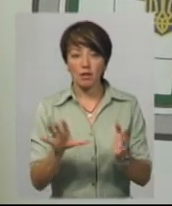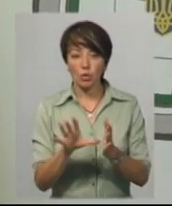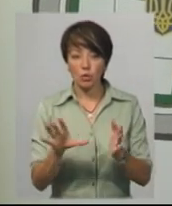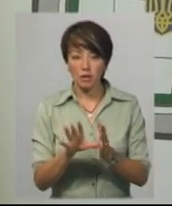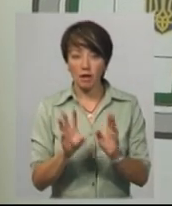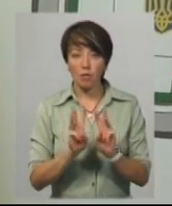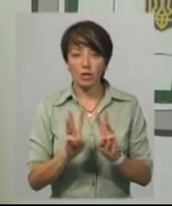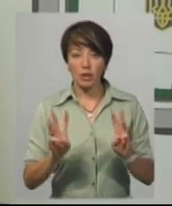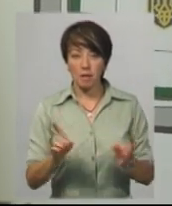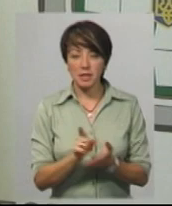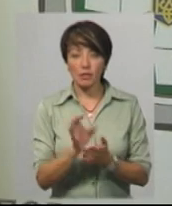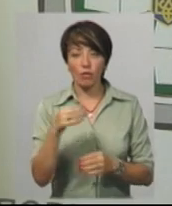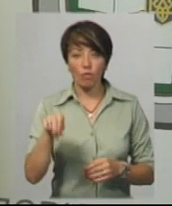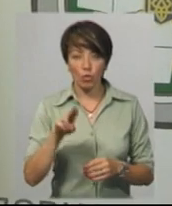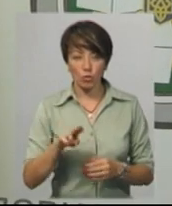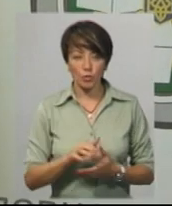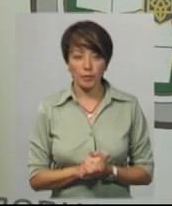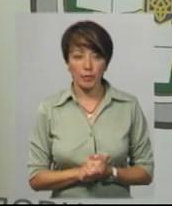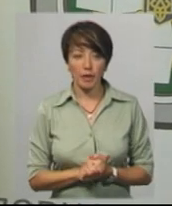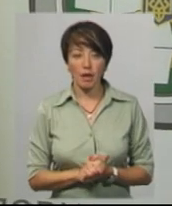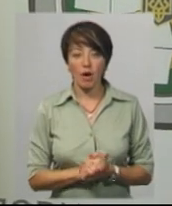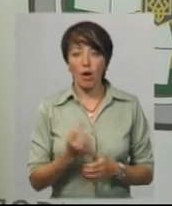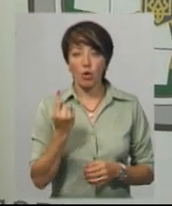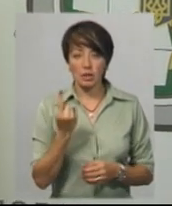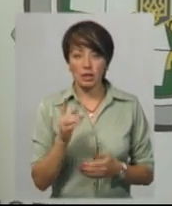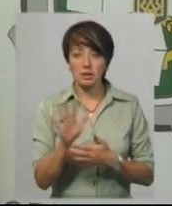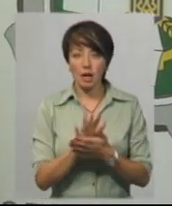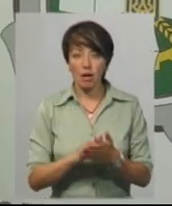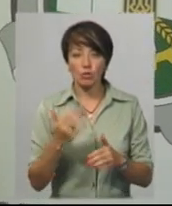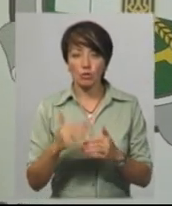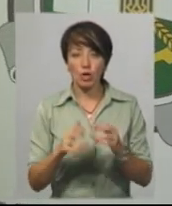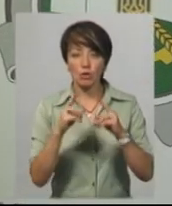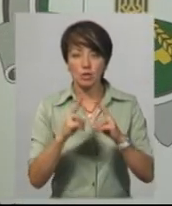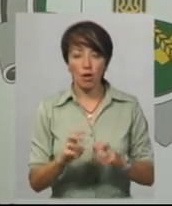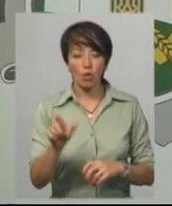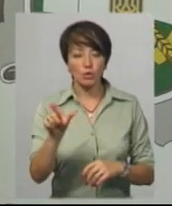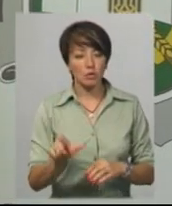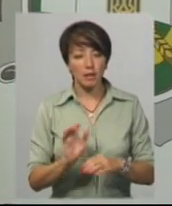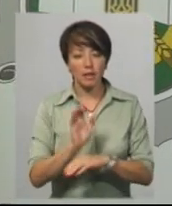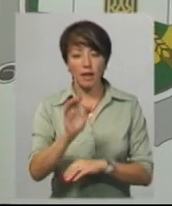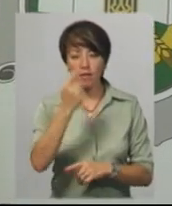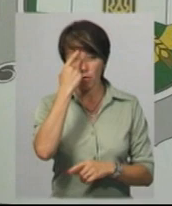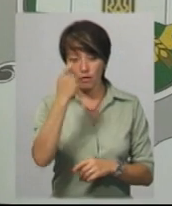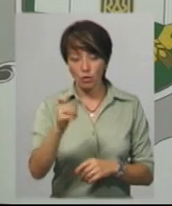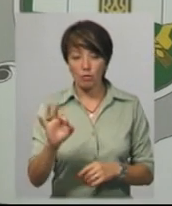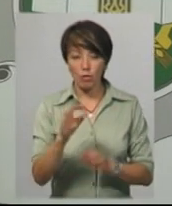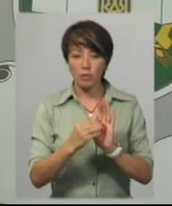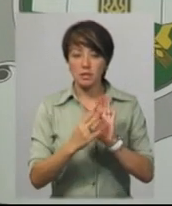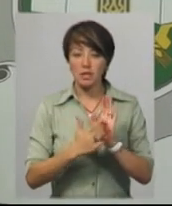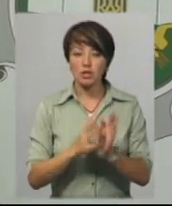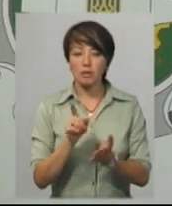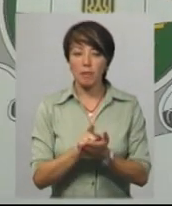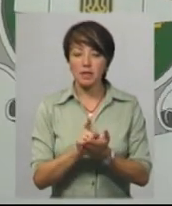вебпортал пенсійного фонду. Одна з цих заяв вже розглянута, особі вже направлено повідомлення про призначення